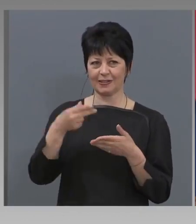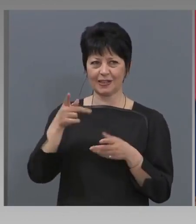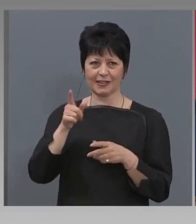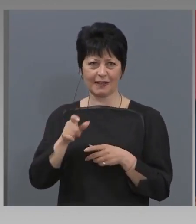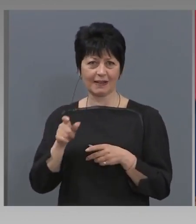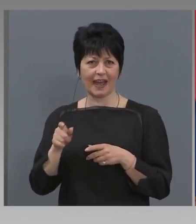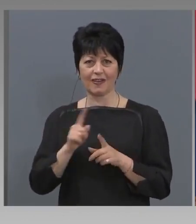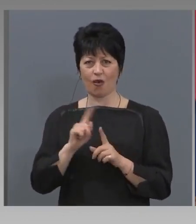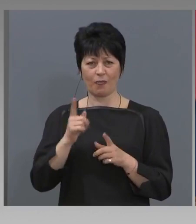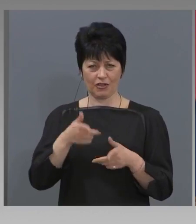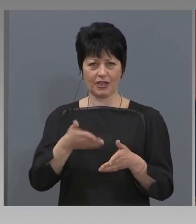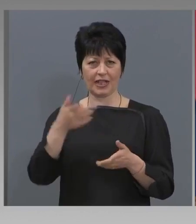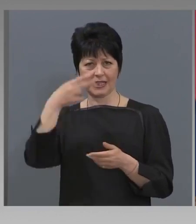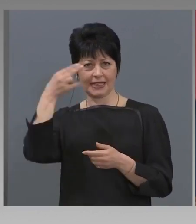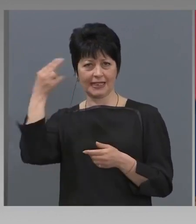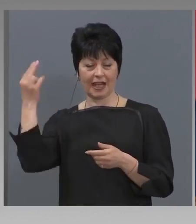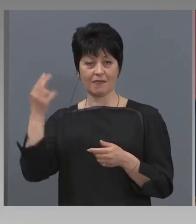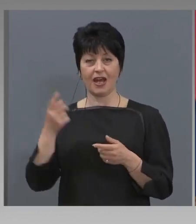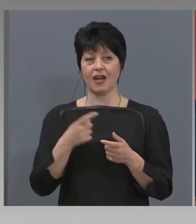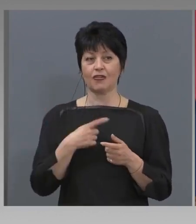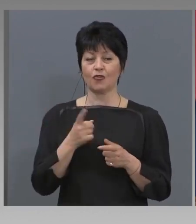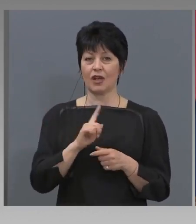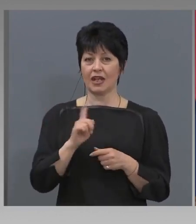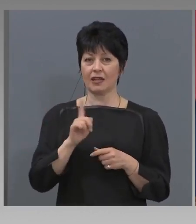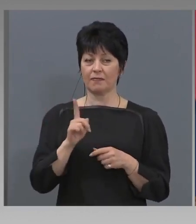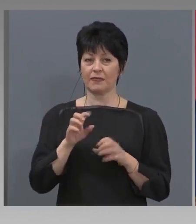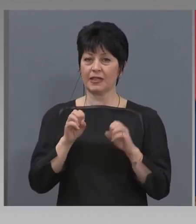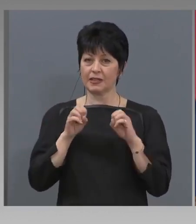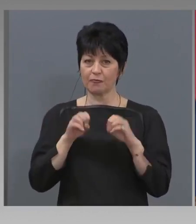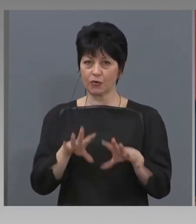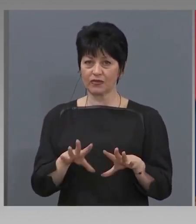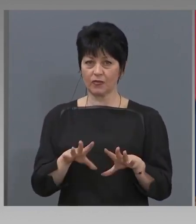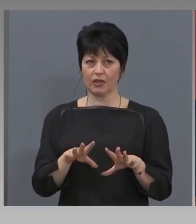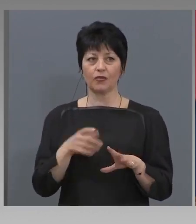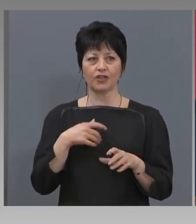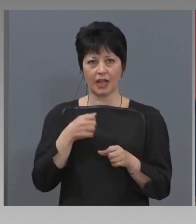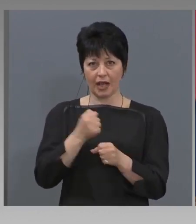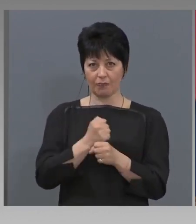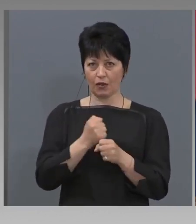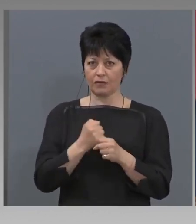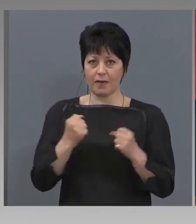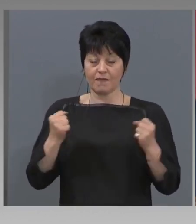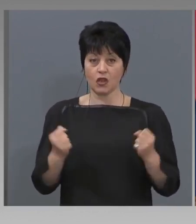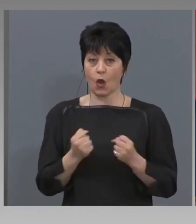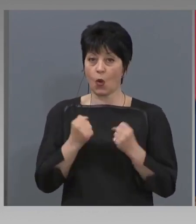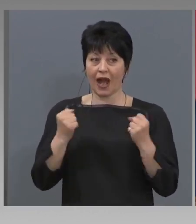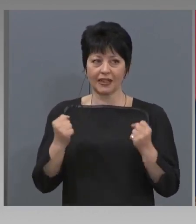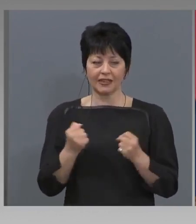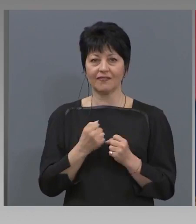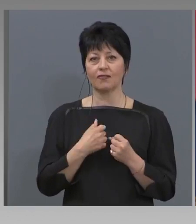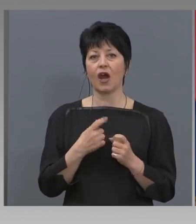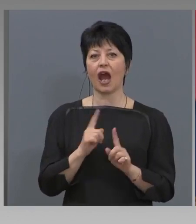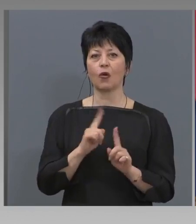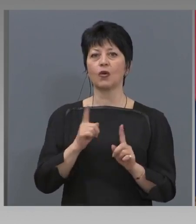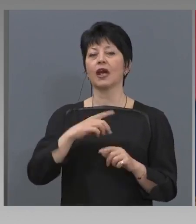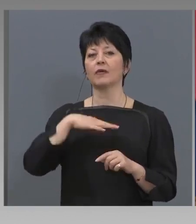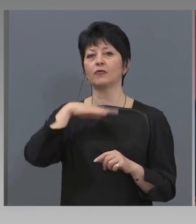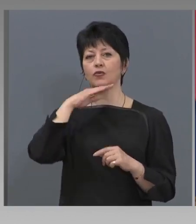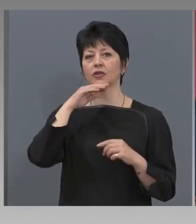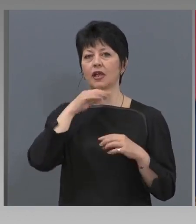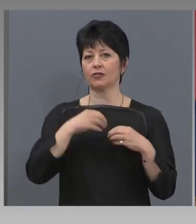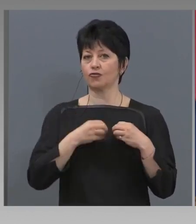но никога не бих си позволил да кажа, че работиме толкова активно, ако нямам достатъчно уверения.